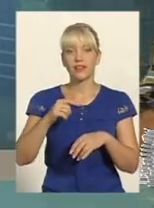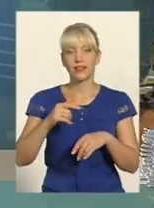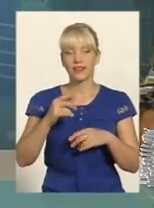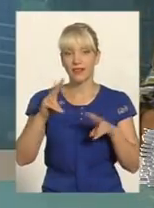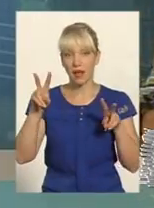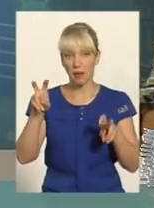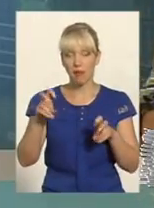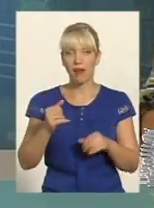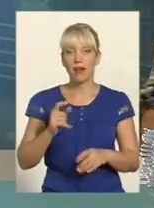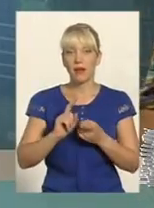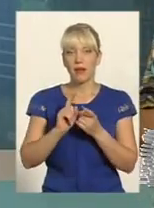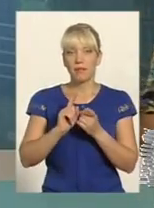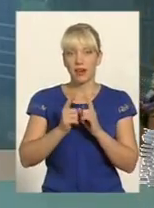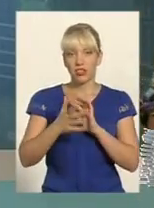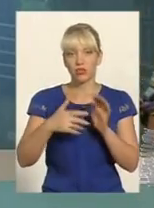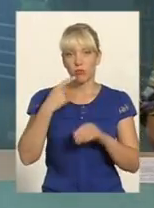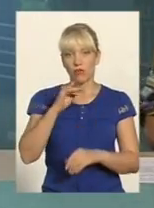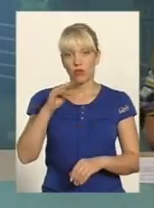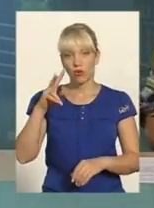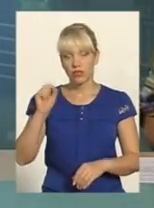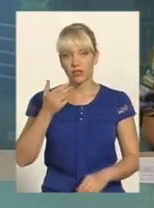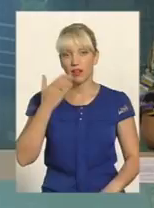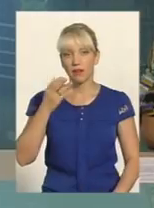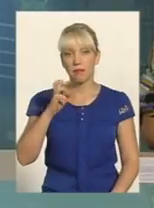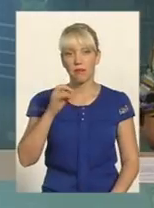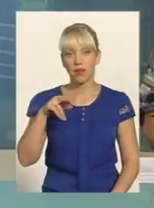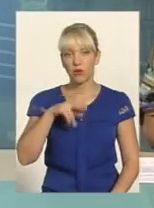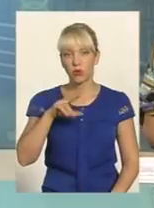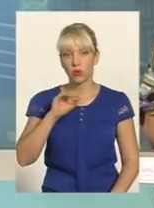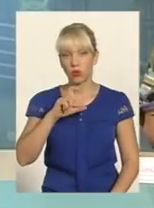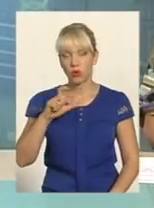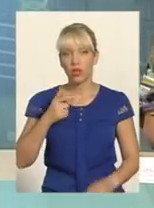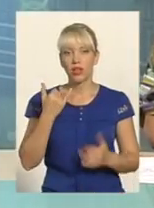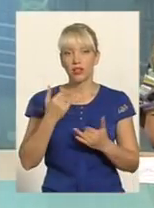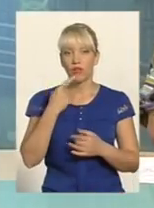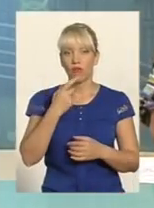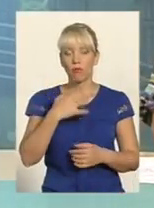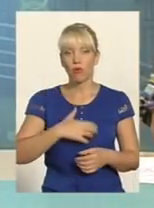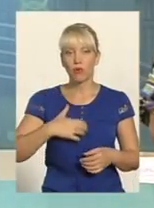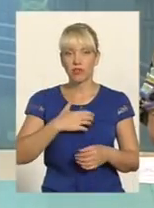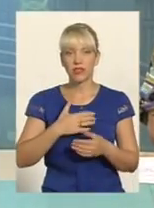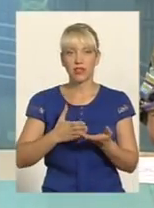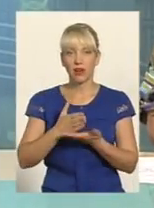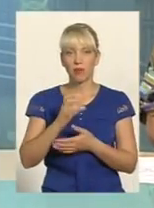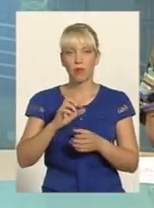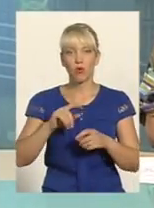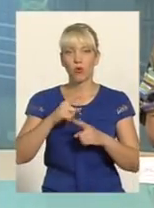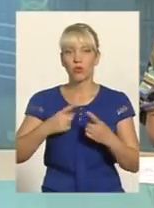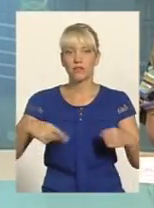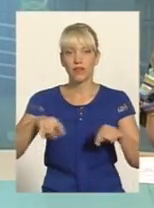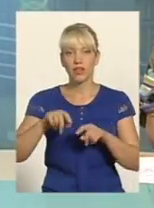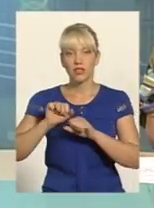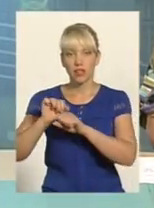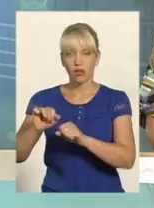на жестову мову Оксани Фіновської І нині ми говоримо про пріоритетні напрямки у сфері захисту кожного з нас